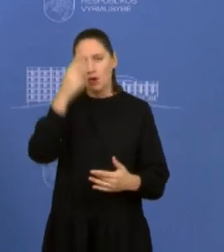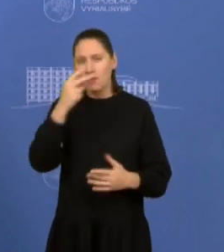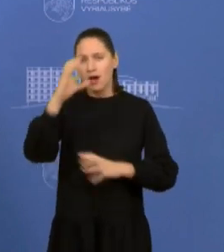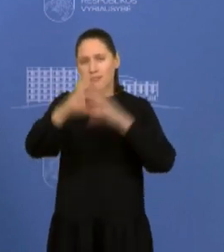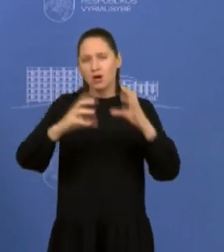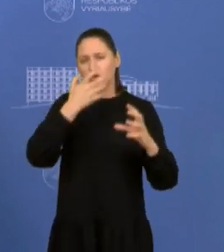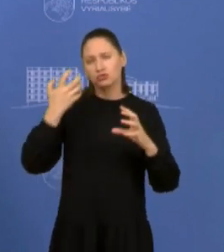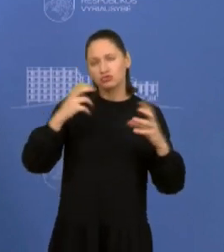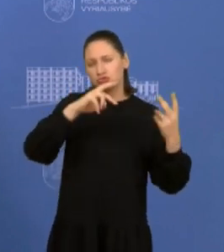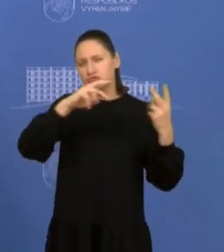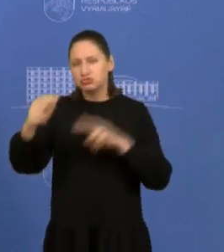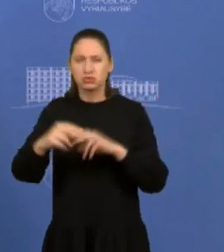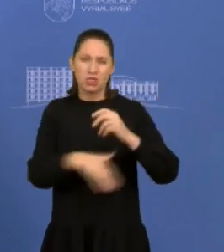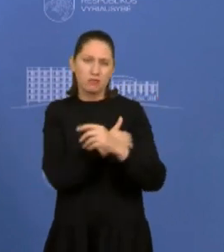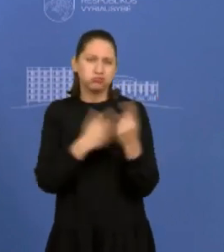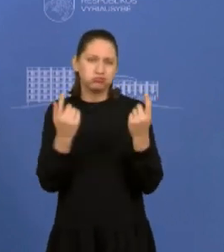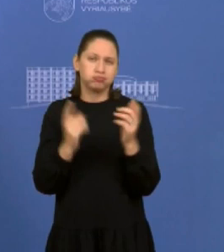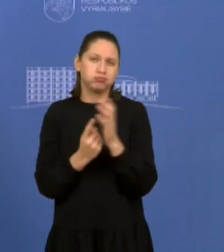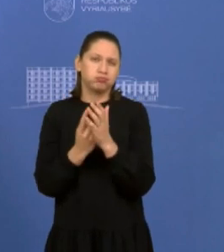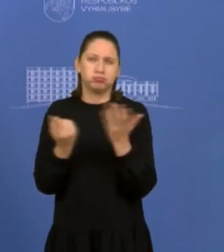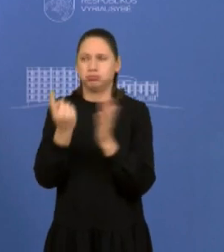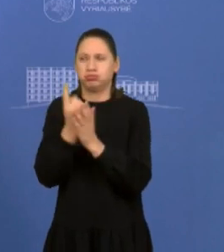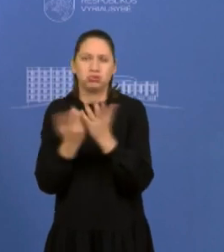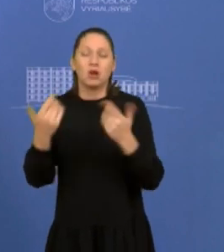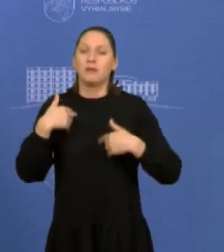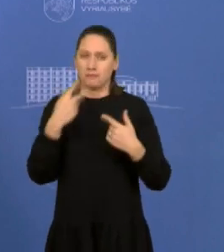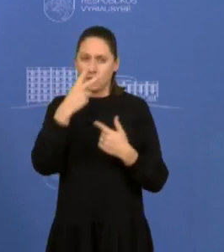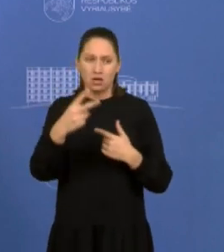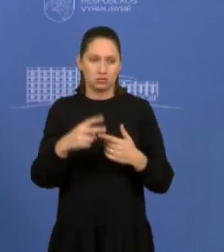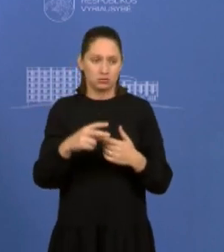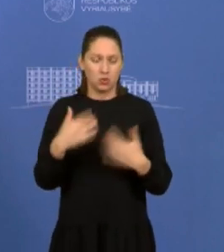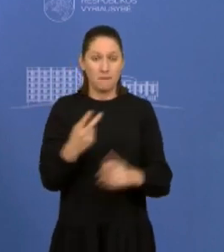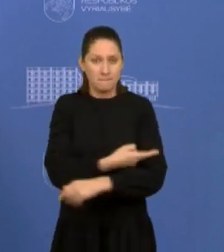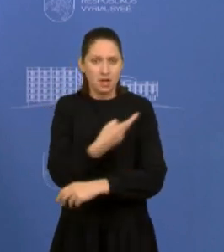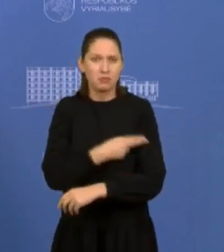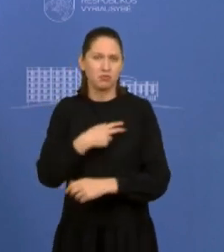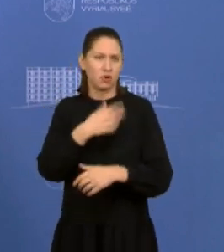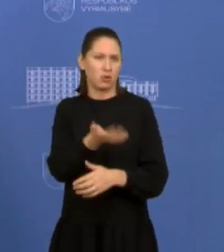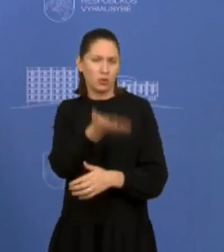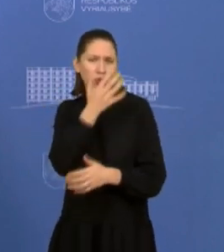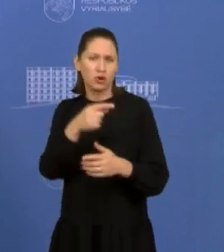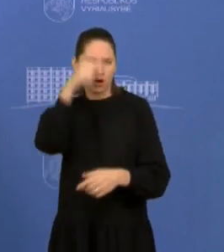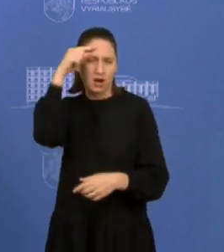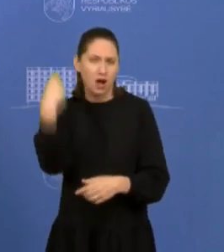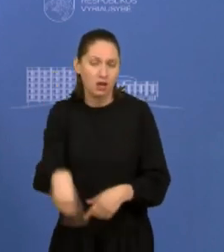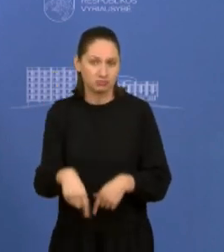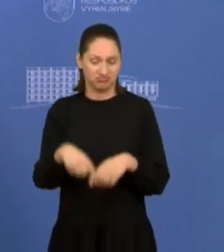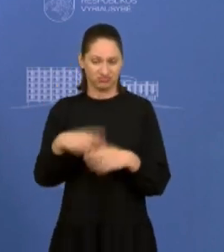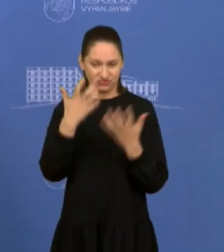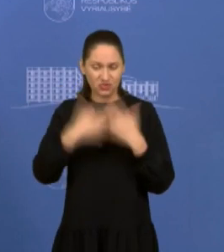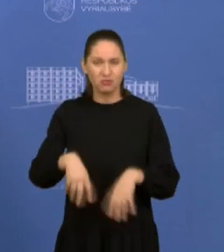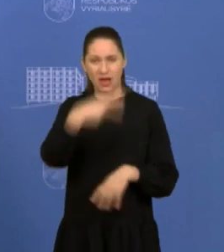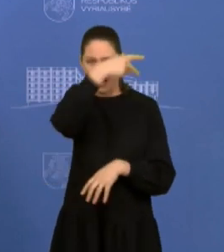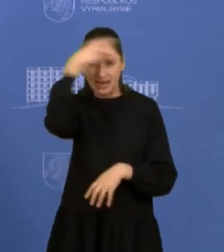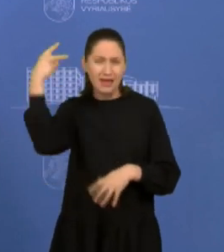dedasi pasaulyje, matant, kad mes turėjome stikinę kaitrą Lietuvoje pirmą kartą birželio mėnesį, matom, kad Lietuvoje iš